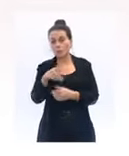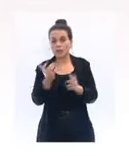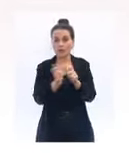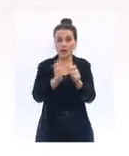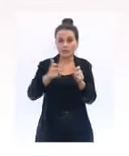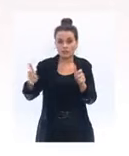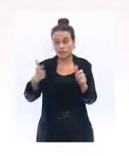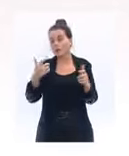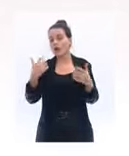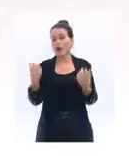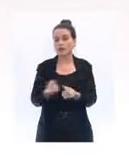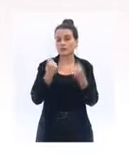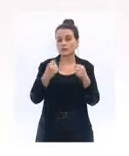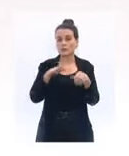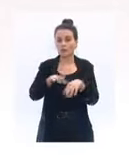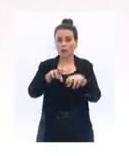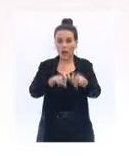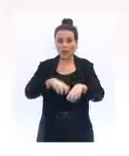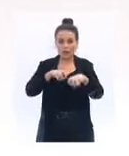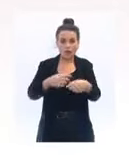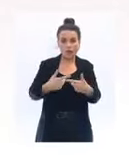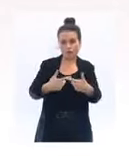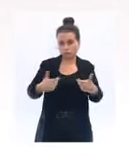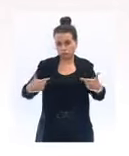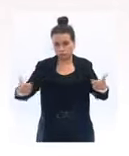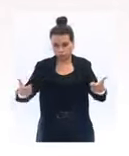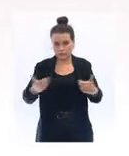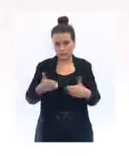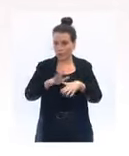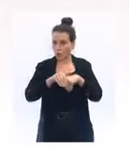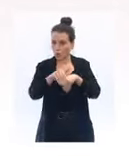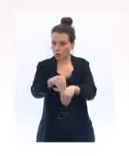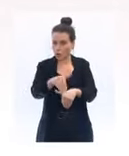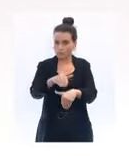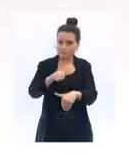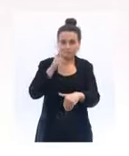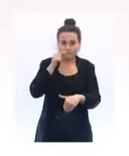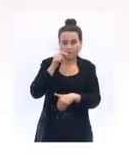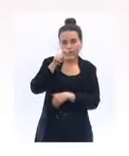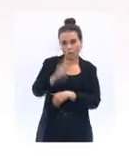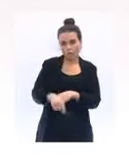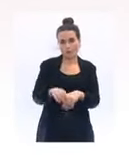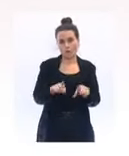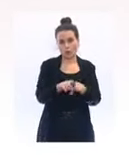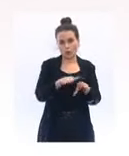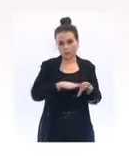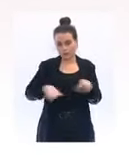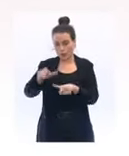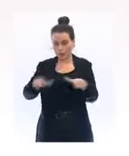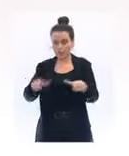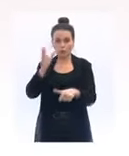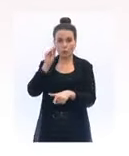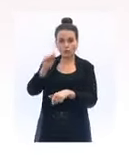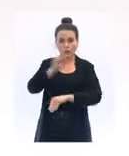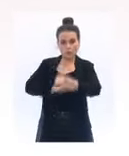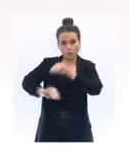activités agricoles, etc. Il en sera évidemment de même pour tous les professionnels du soin, ceux